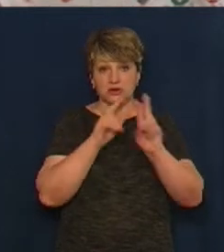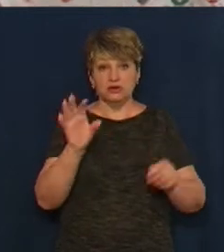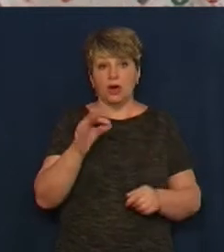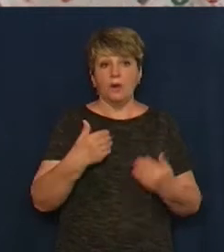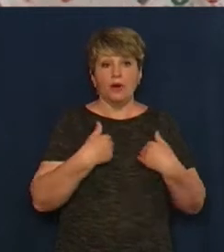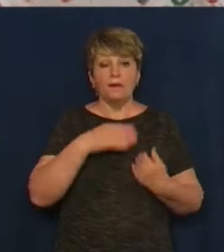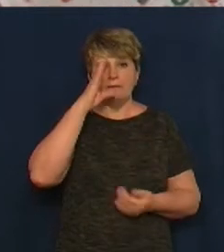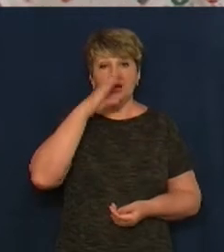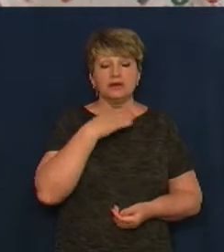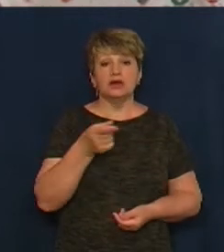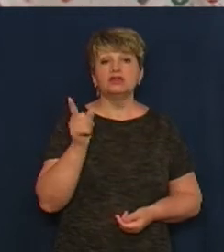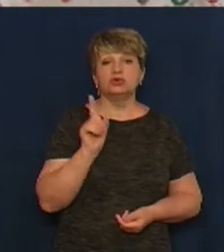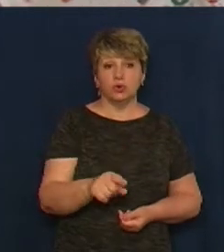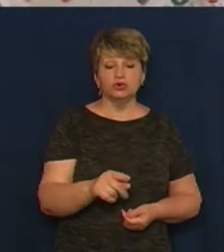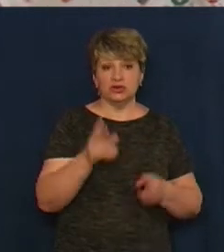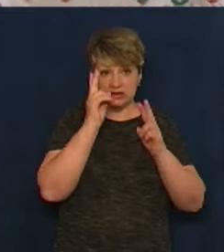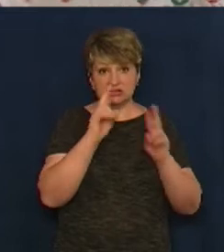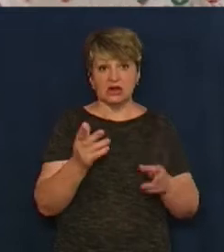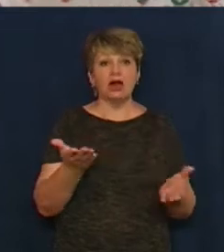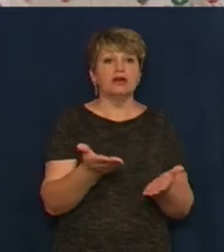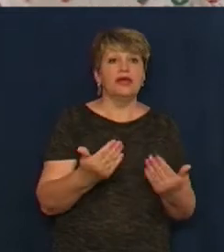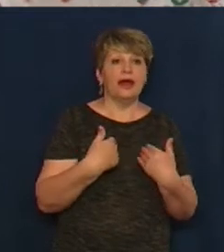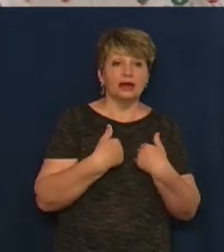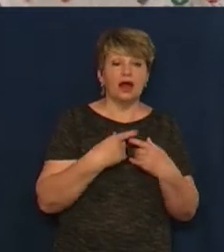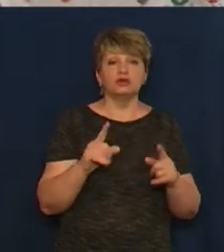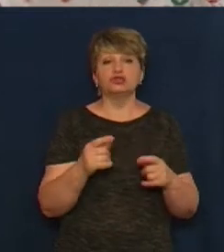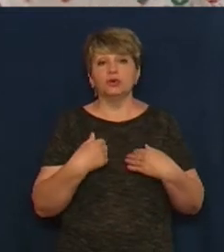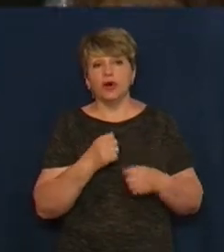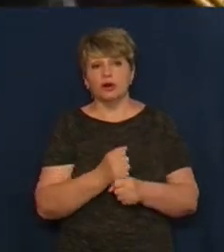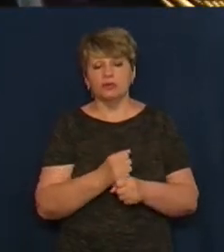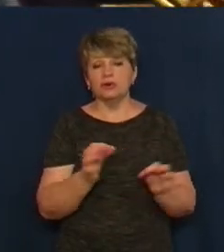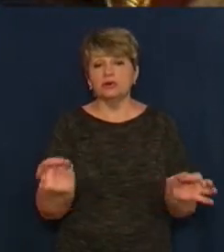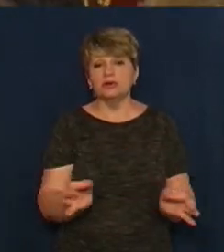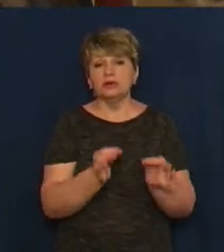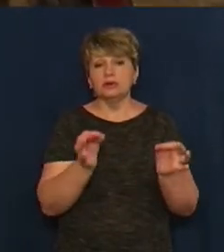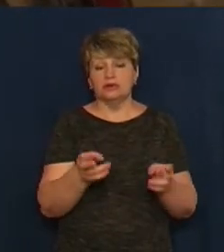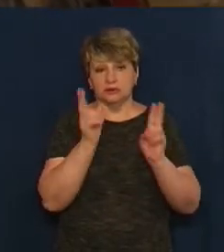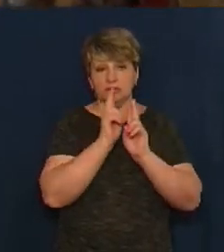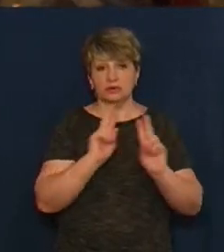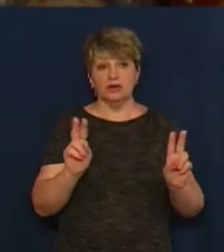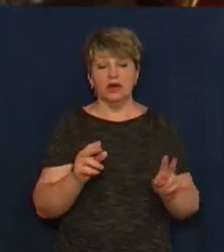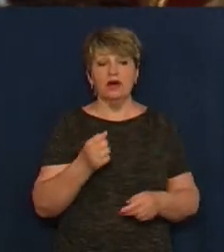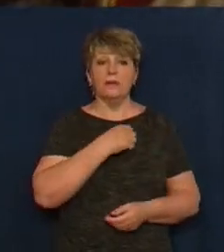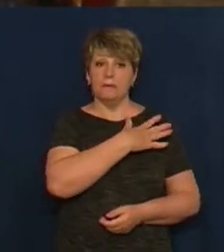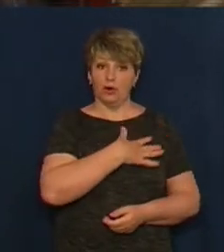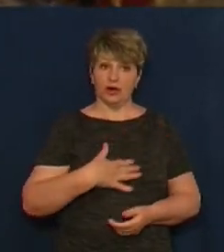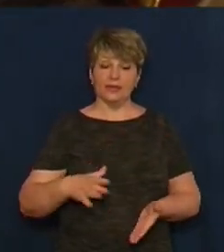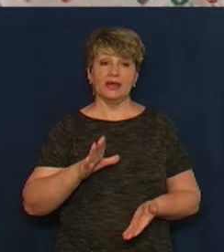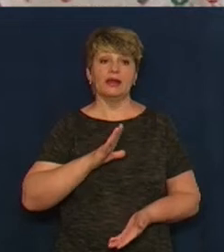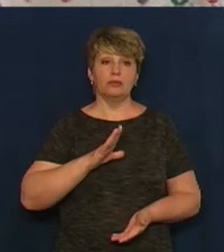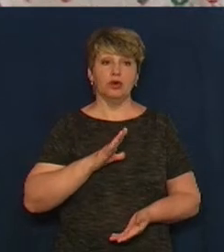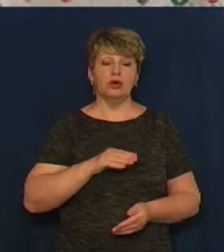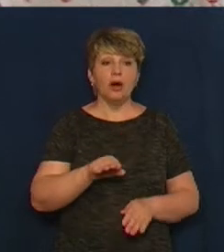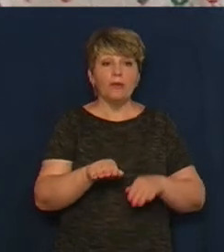не знали, де я хожу, що я роблю. Ніхто нічого не знав. Вона поранена була, поповзла до